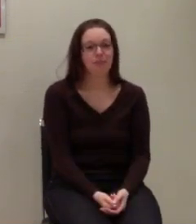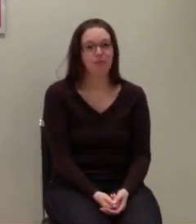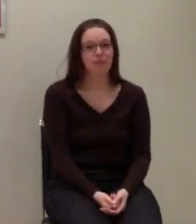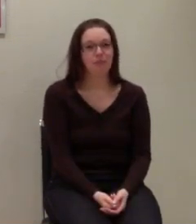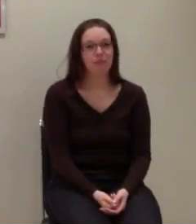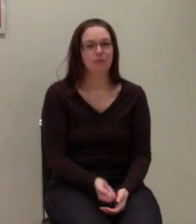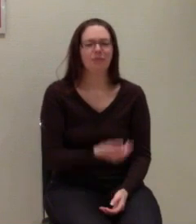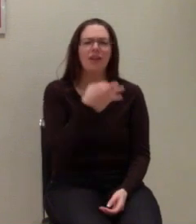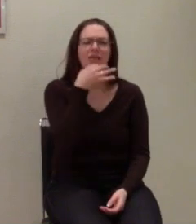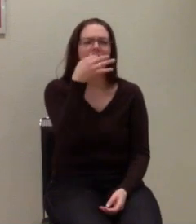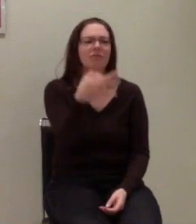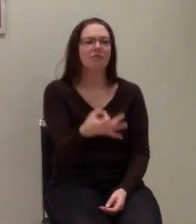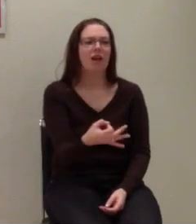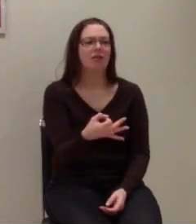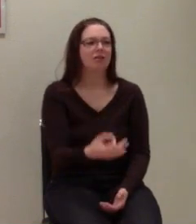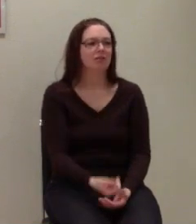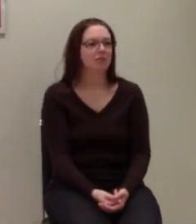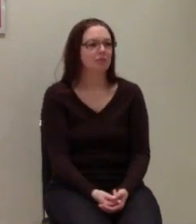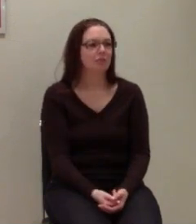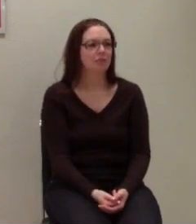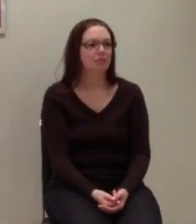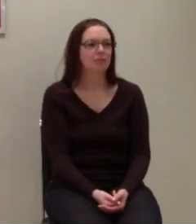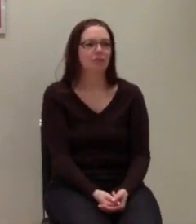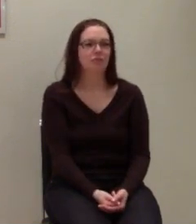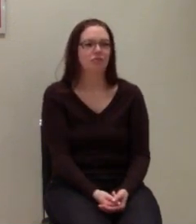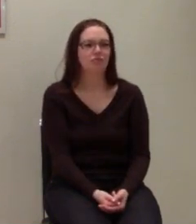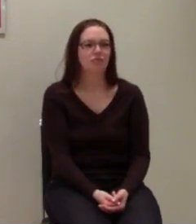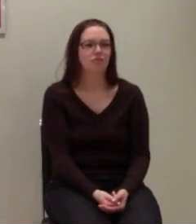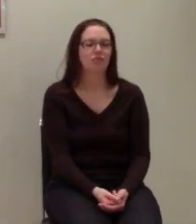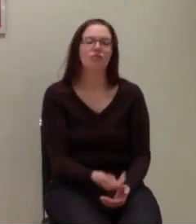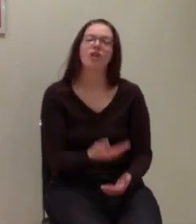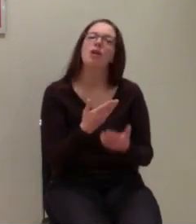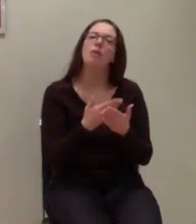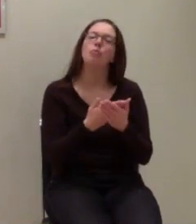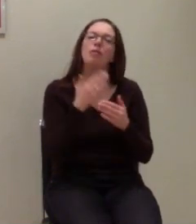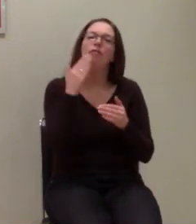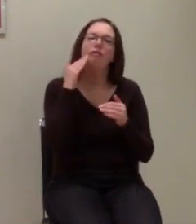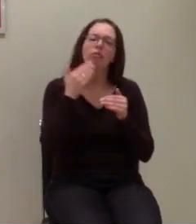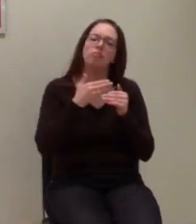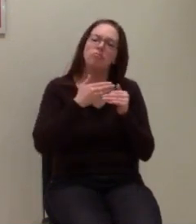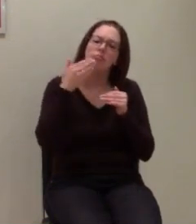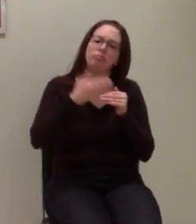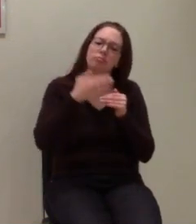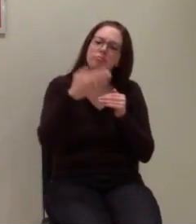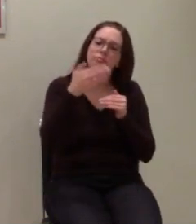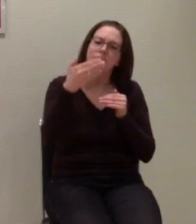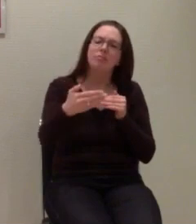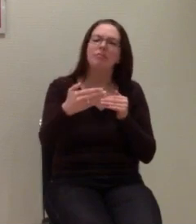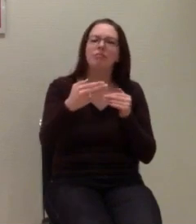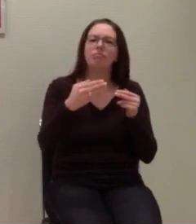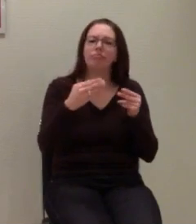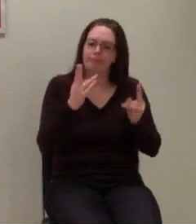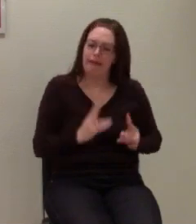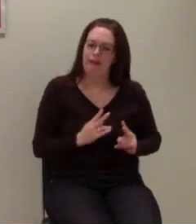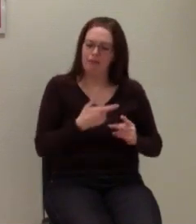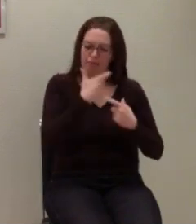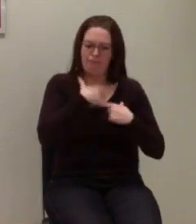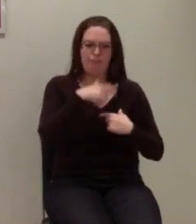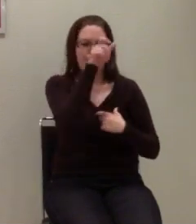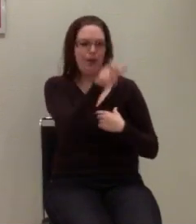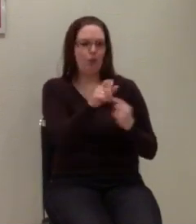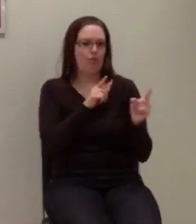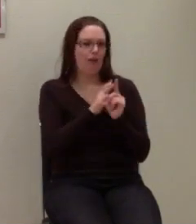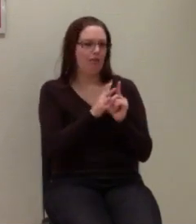Wollen wir uns darauf einigen, wie wir oder in welchem Zyklus wir Realtreffen auch in Auge